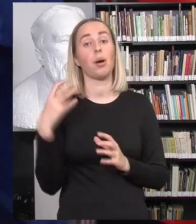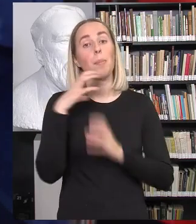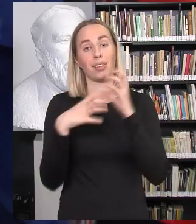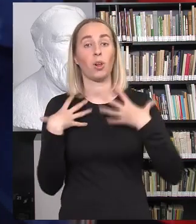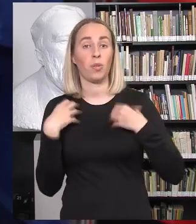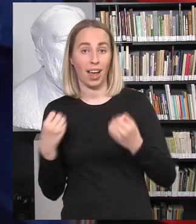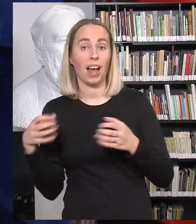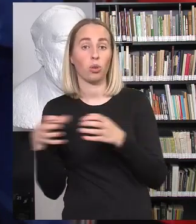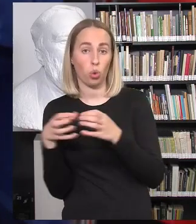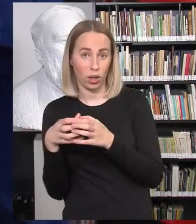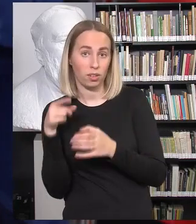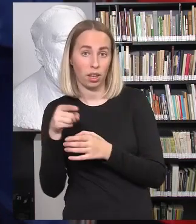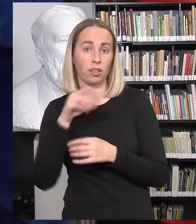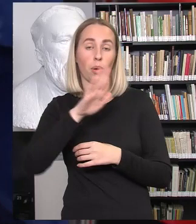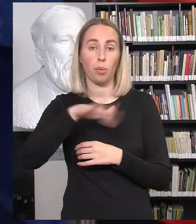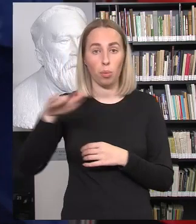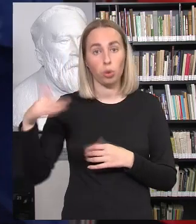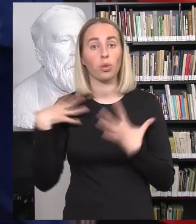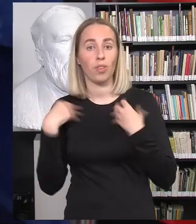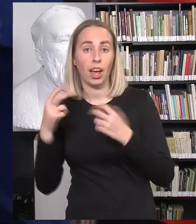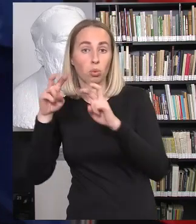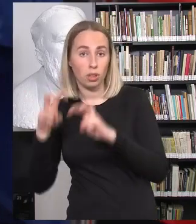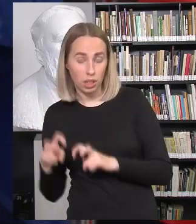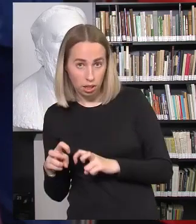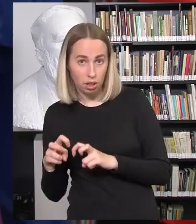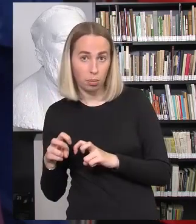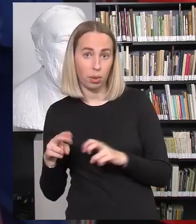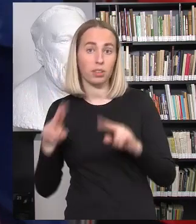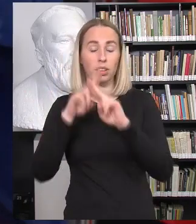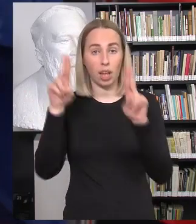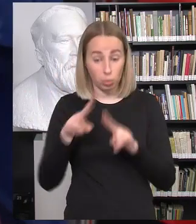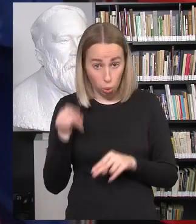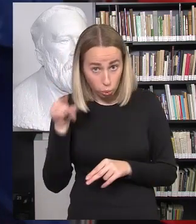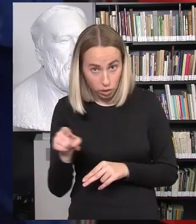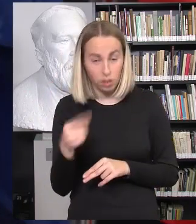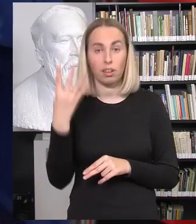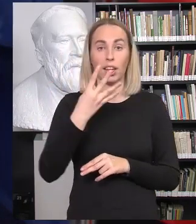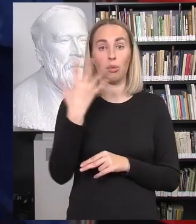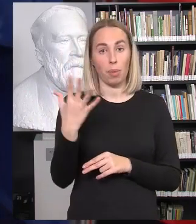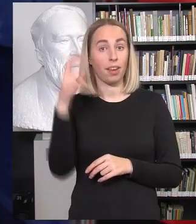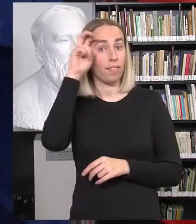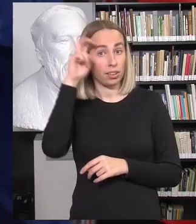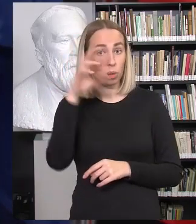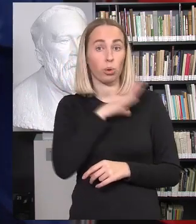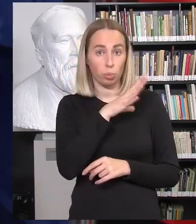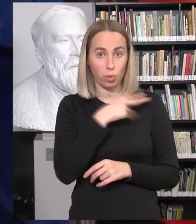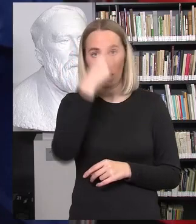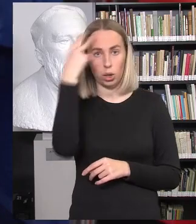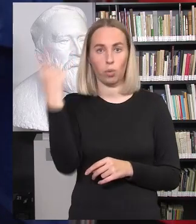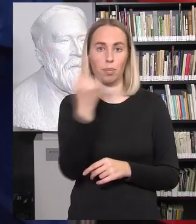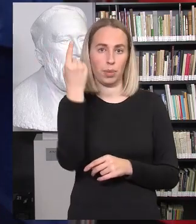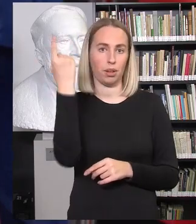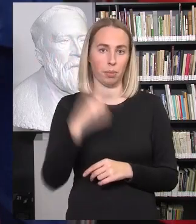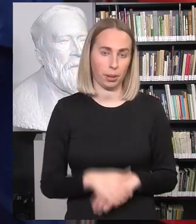organizacijos moksleivių sveikatos tyrimo tarptautinio, kuriame dalyvauja 45 šalis, ir Lietuva yra pirmoje